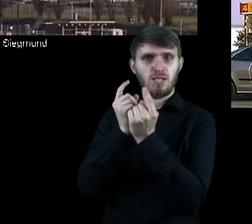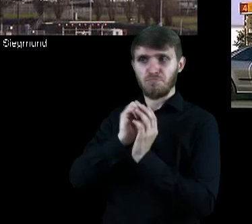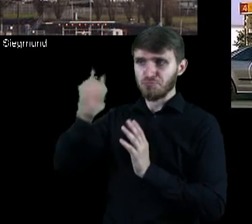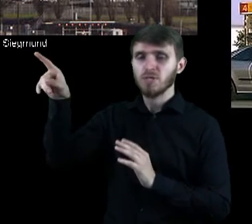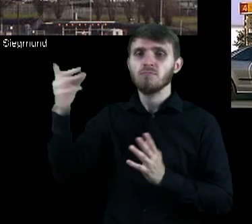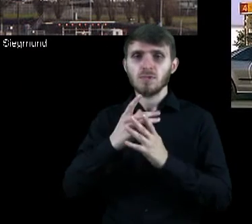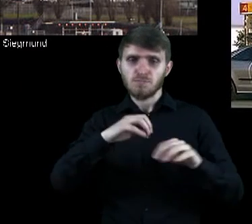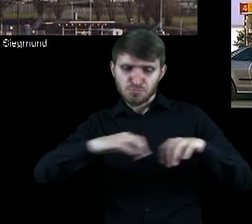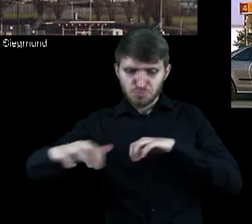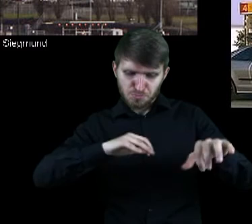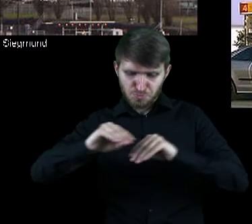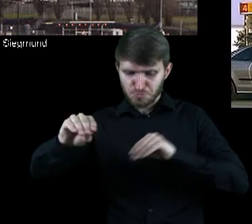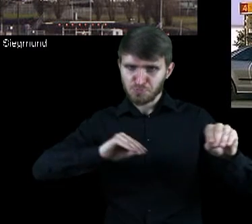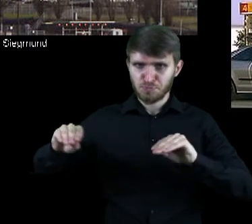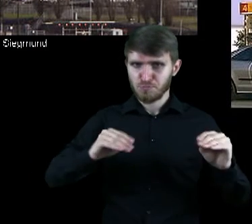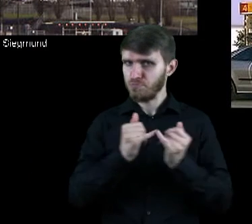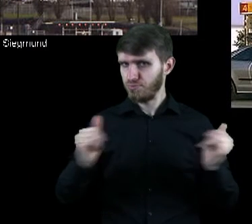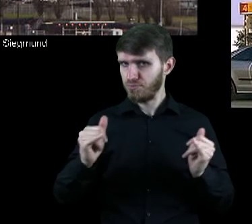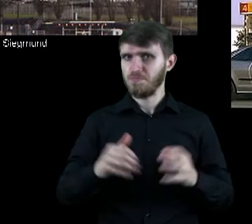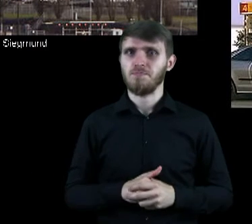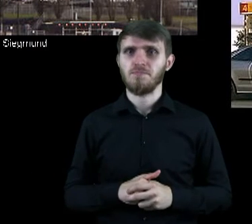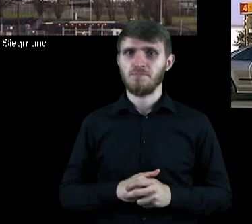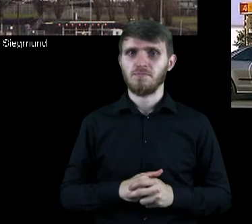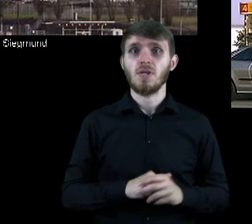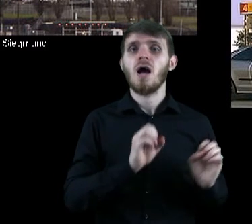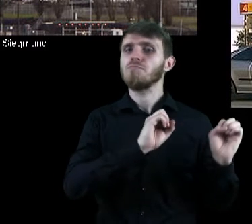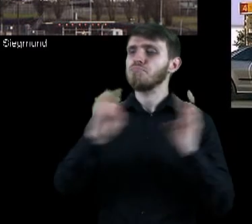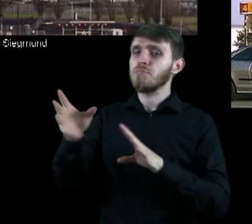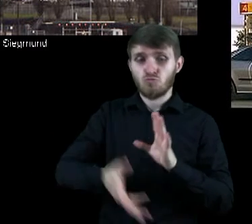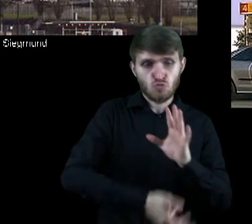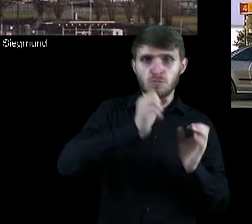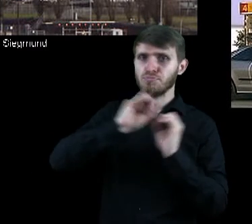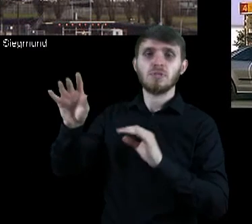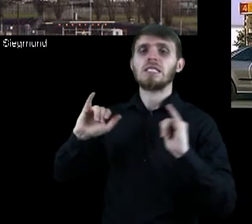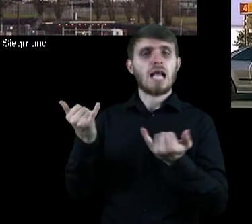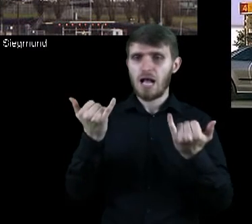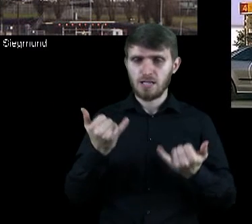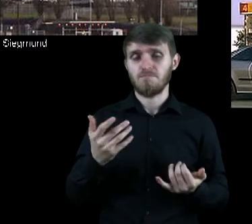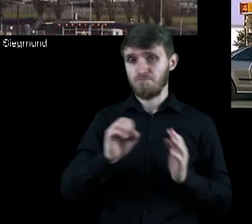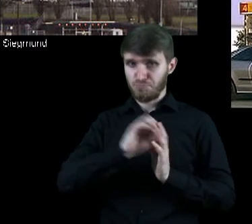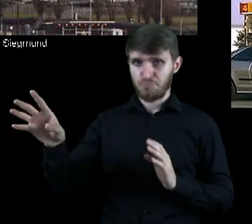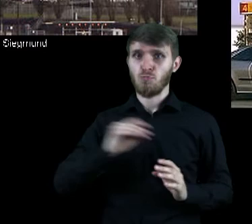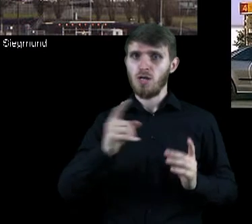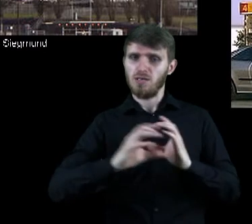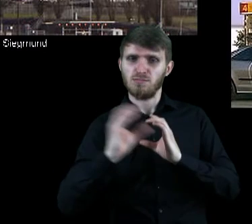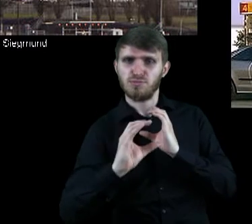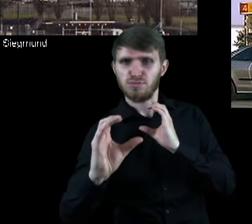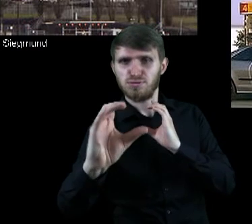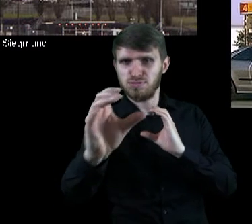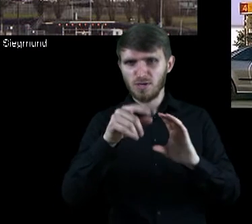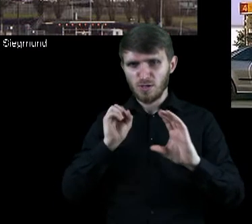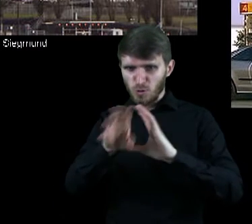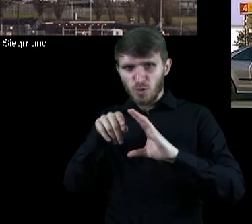dostarczyć do rafinerii, gdzie rozdziela się ją na różne przydatne substancje. Transport od szybu do rafinerii